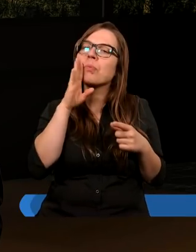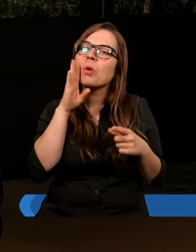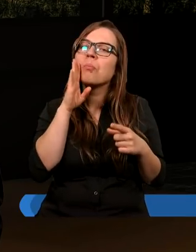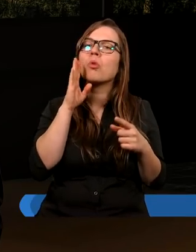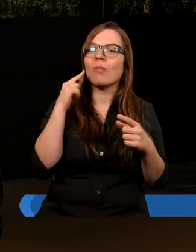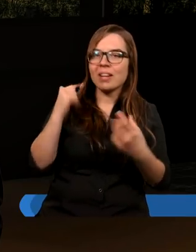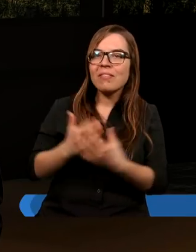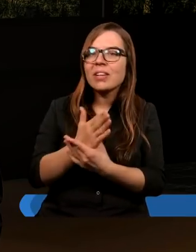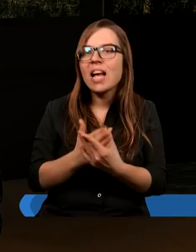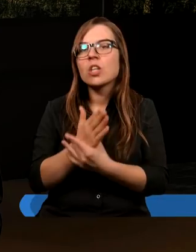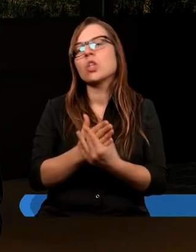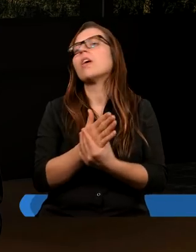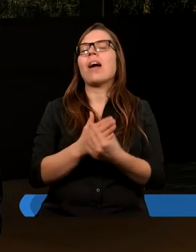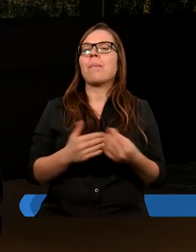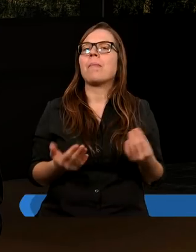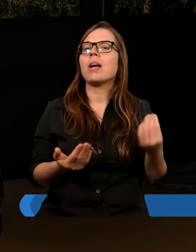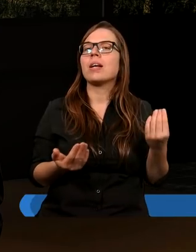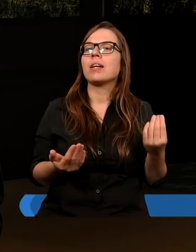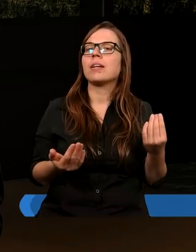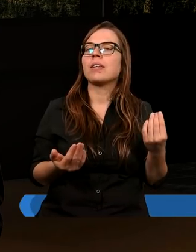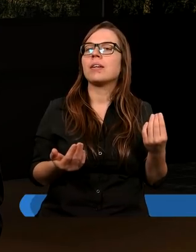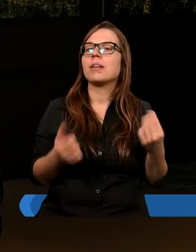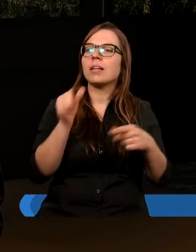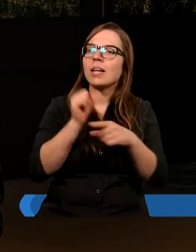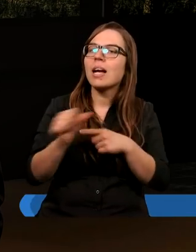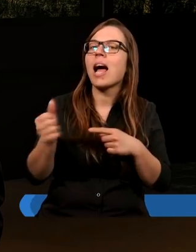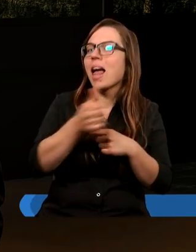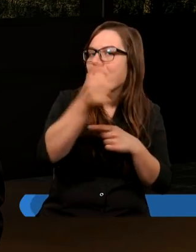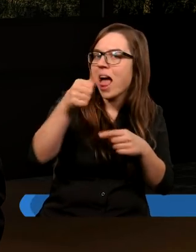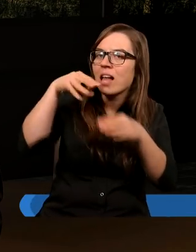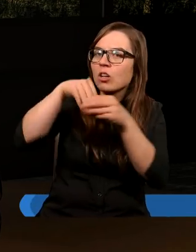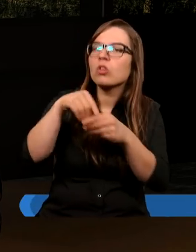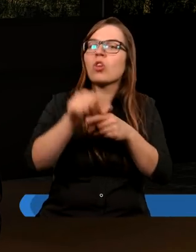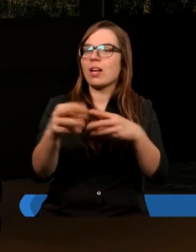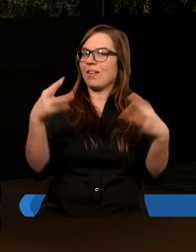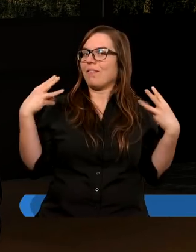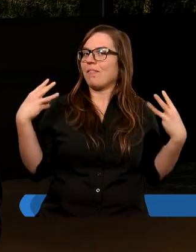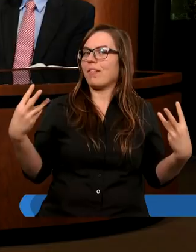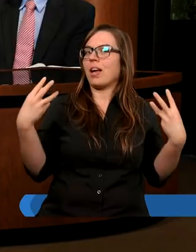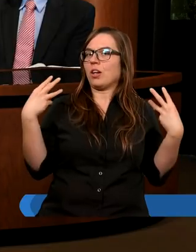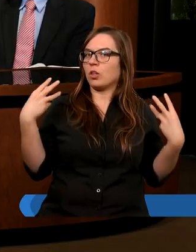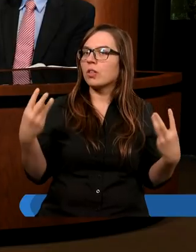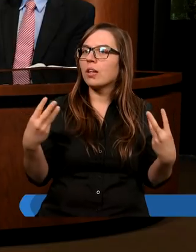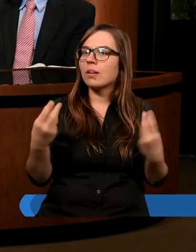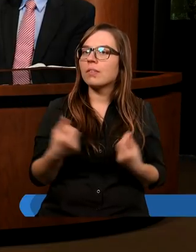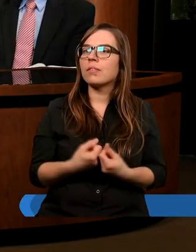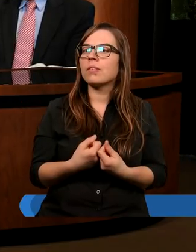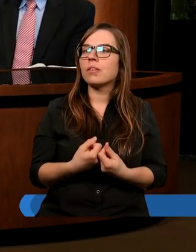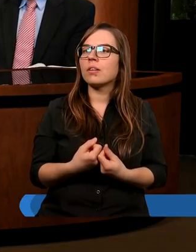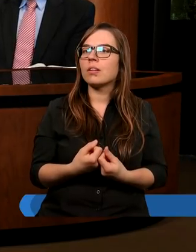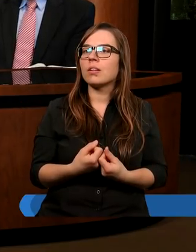wierzymy i jesteśmy w jedności i to bardzo ważne. Dziękuję. Dziękuję.